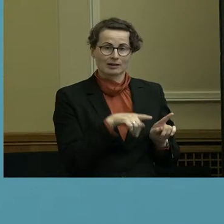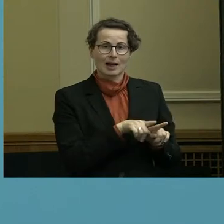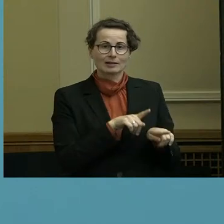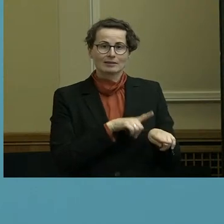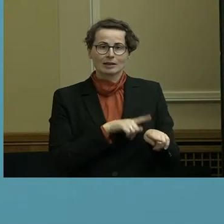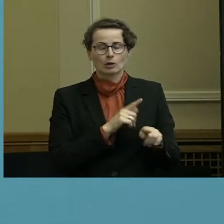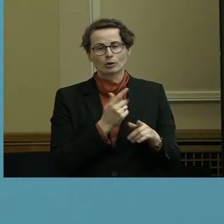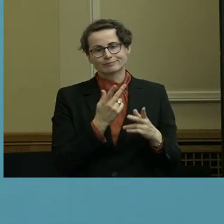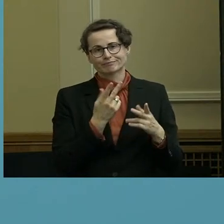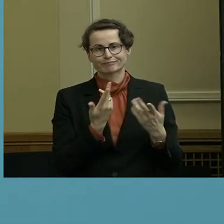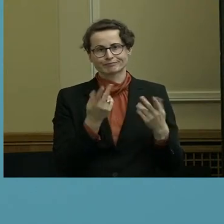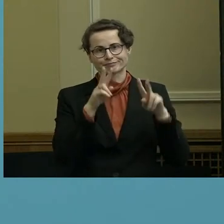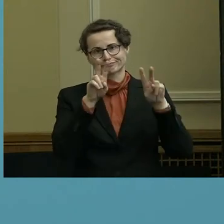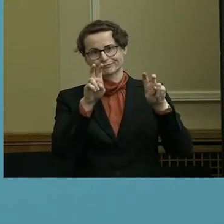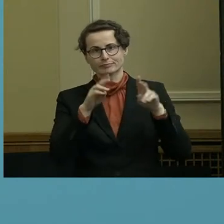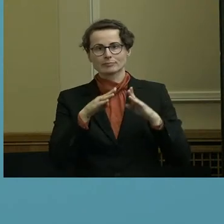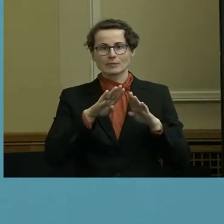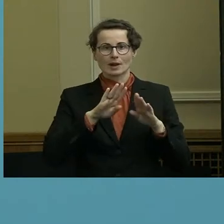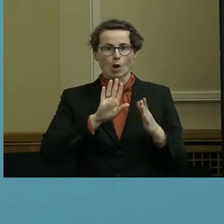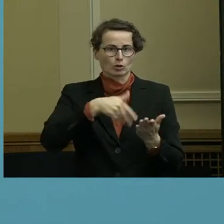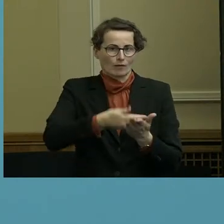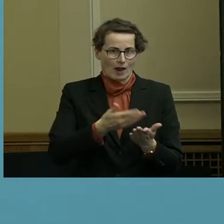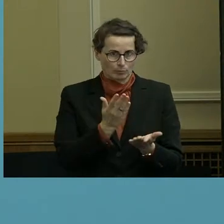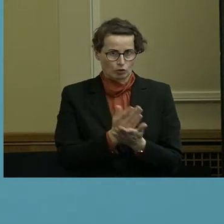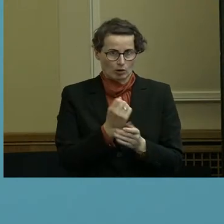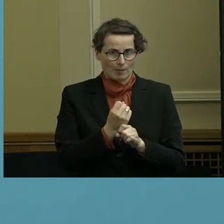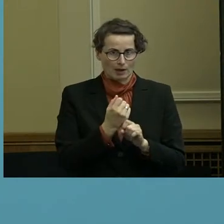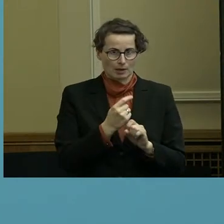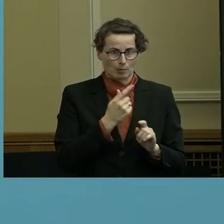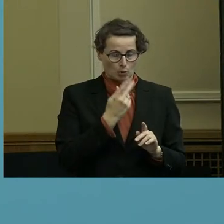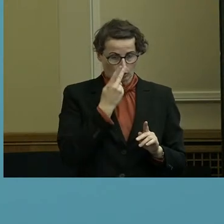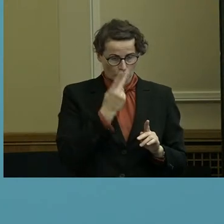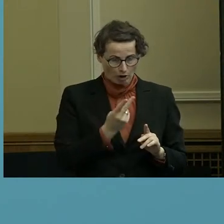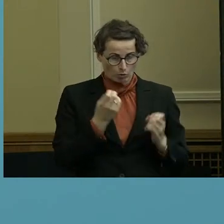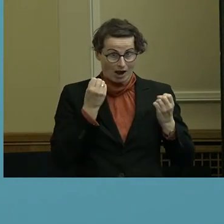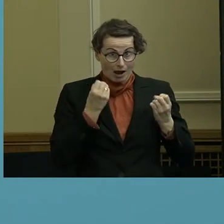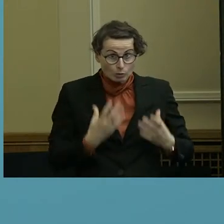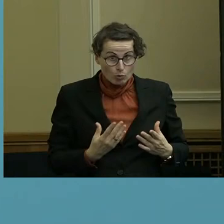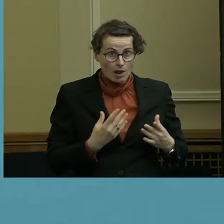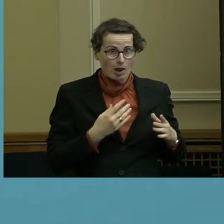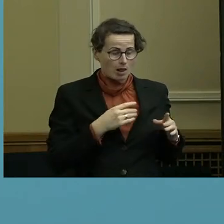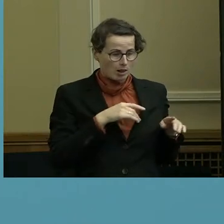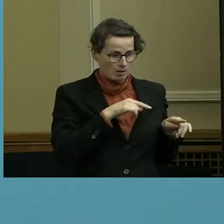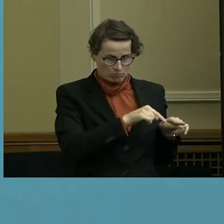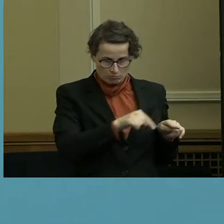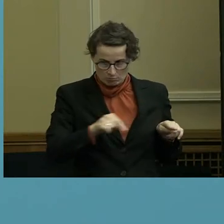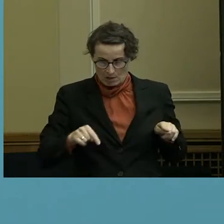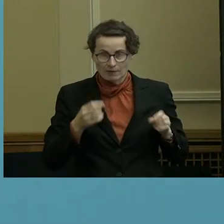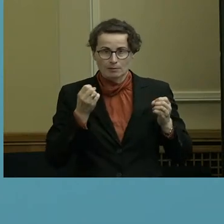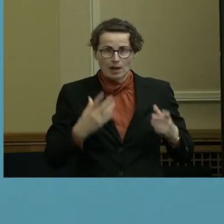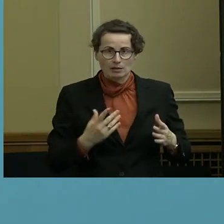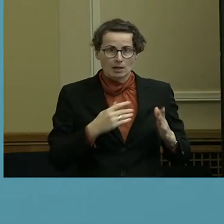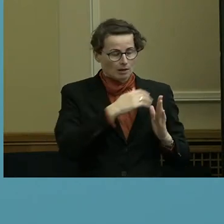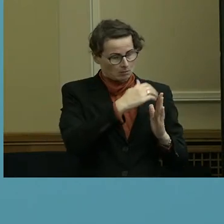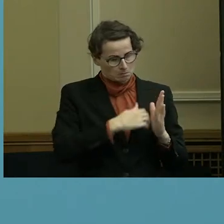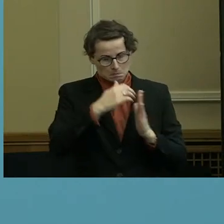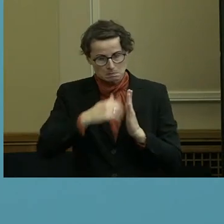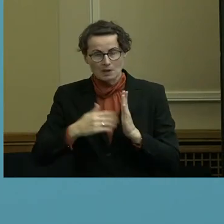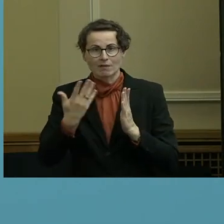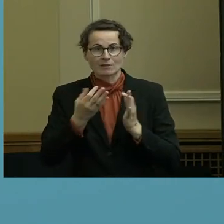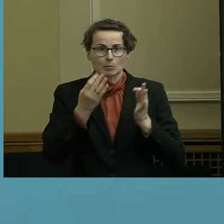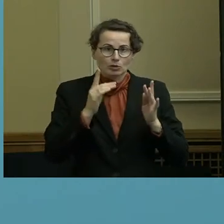dahin, dass er sozusagen geguckt hat, was ist zu aktualisieren, wo müssen Sachen nochmal